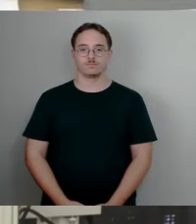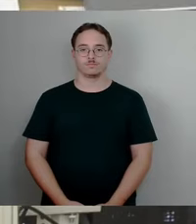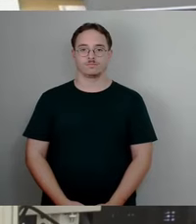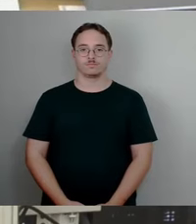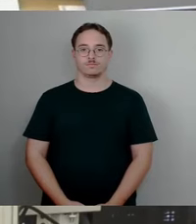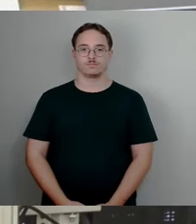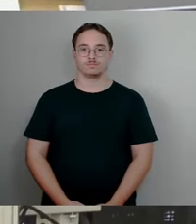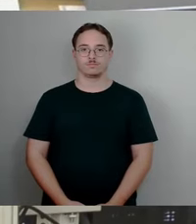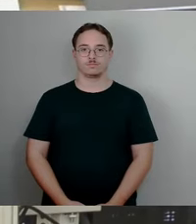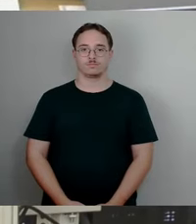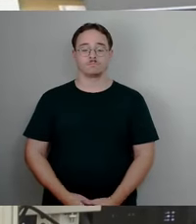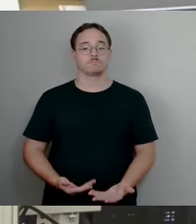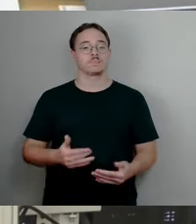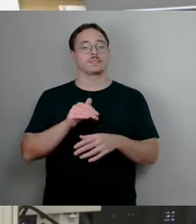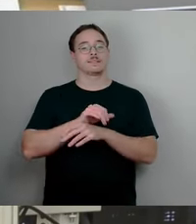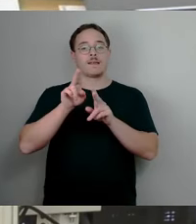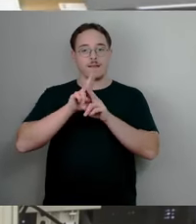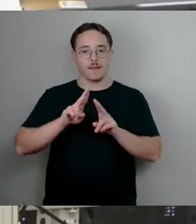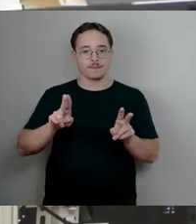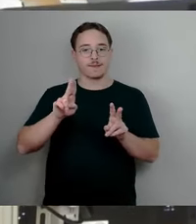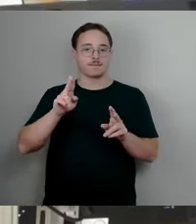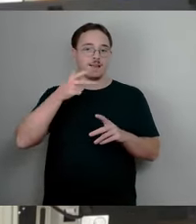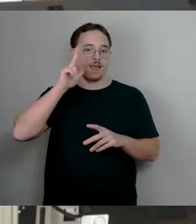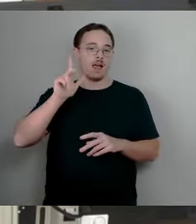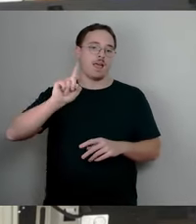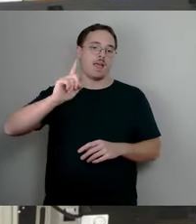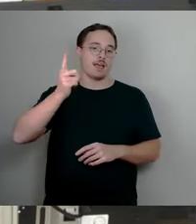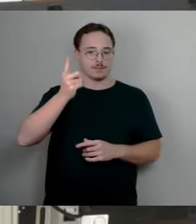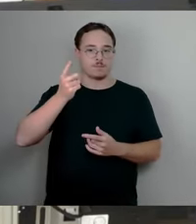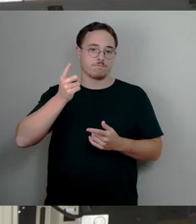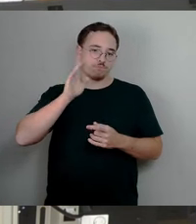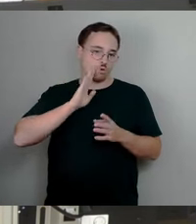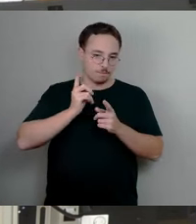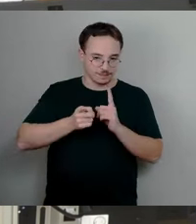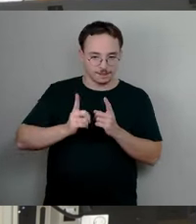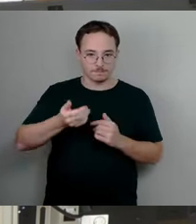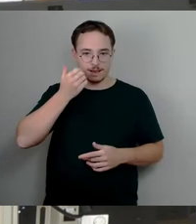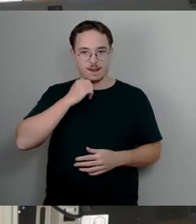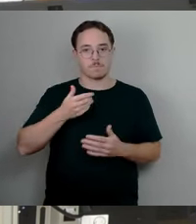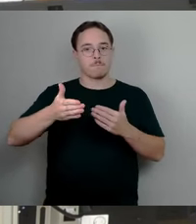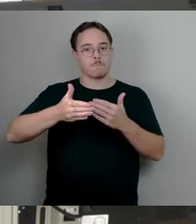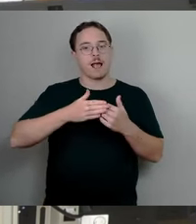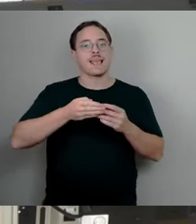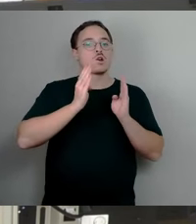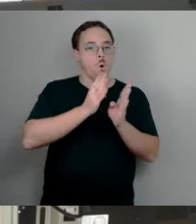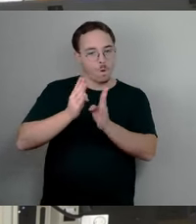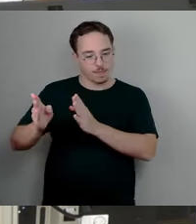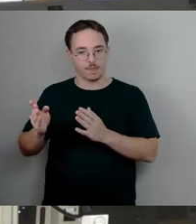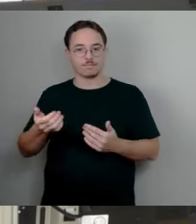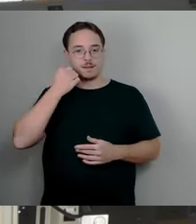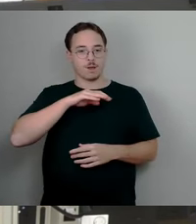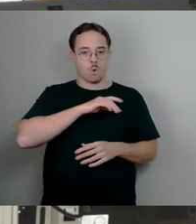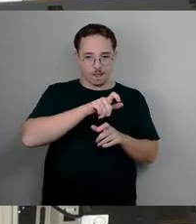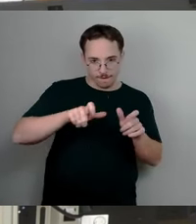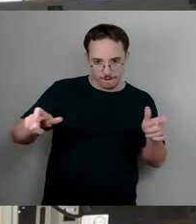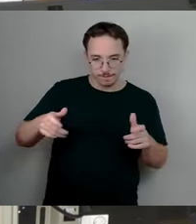Sehr geehrter Herr Oberbürgermeister, werte Beigeordnete, Kolleginnen und Zuhörerinnen im Saal und am Stream. Zuerst